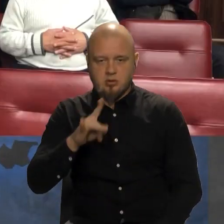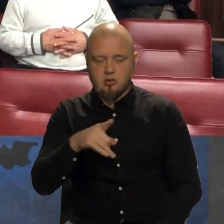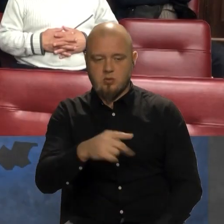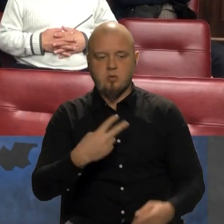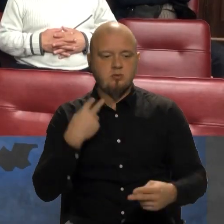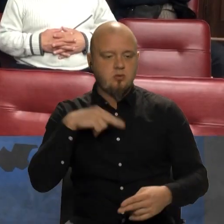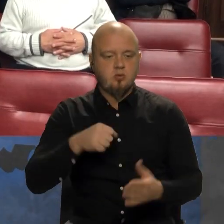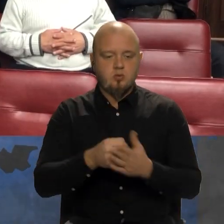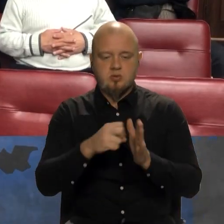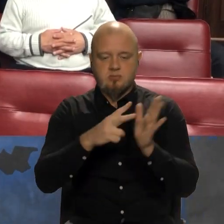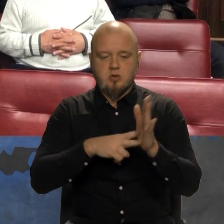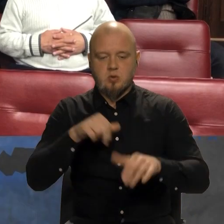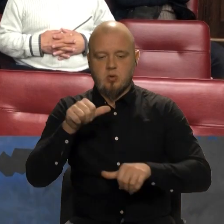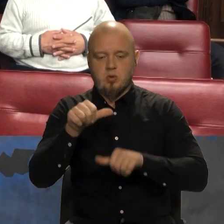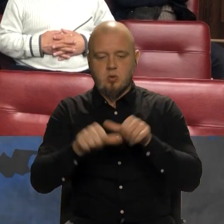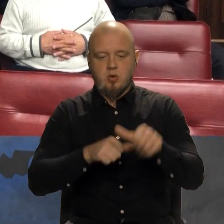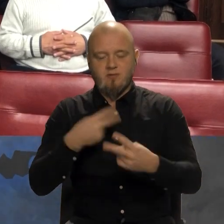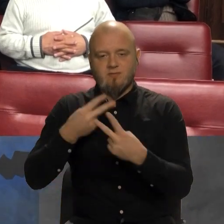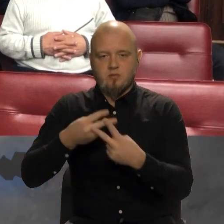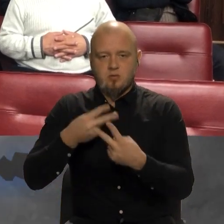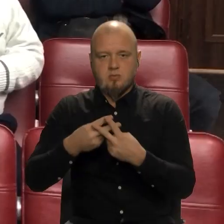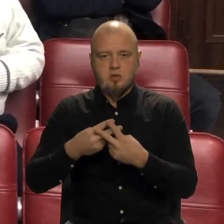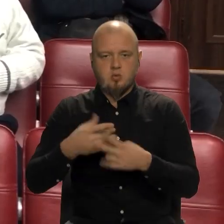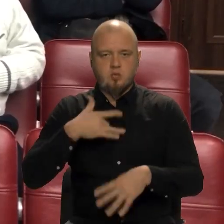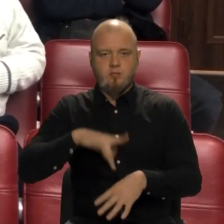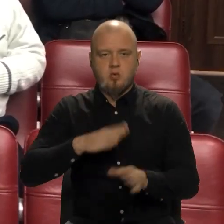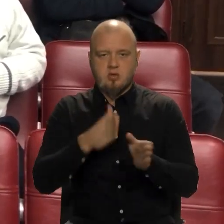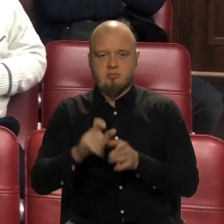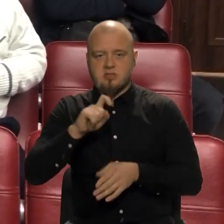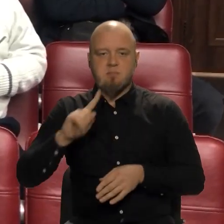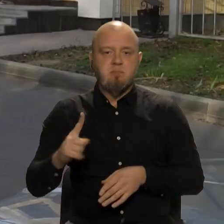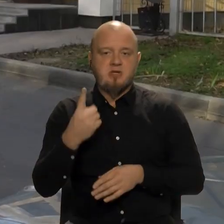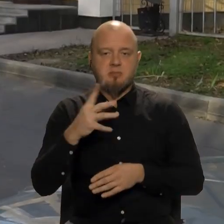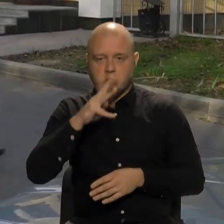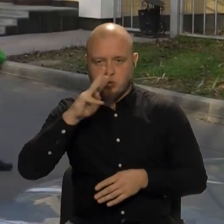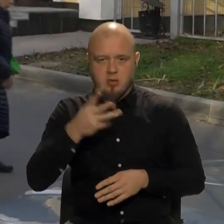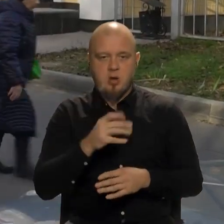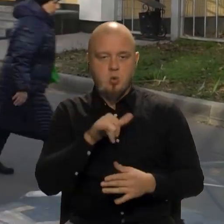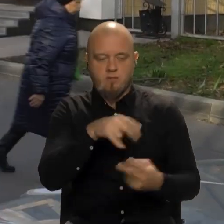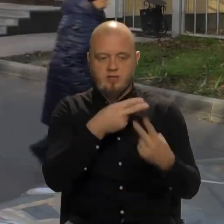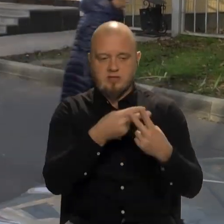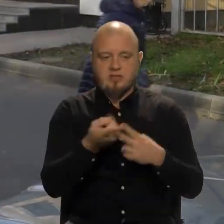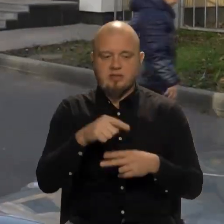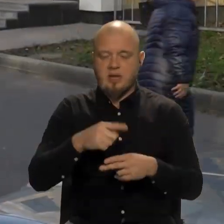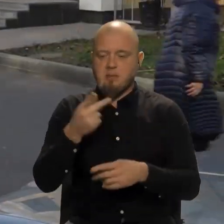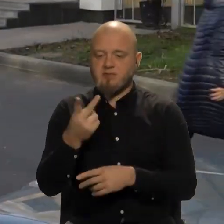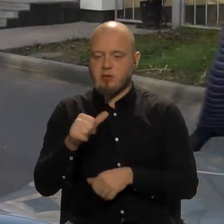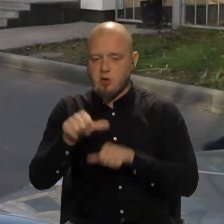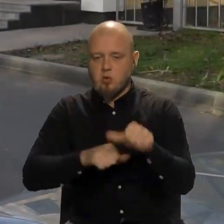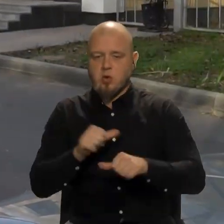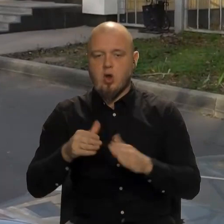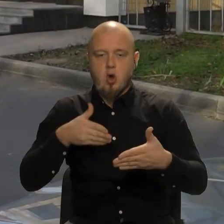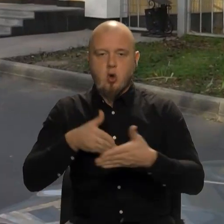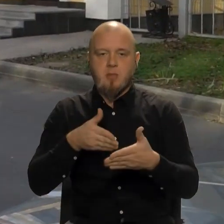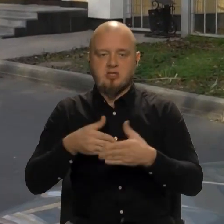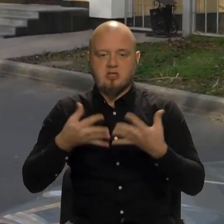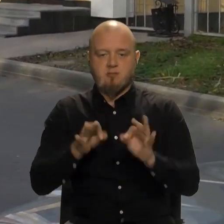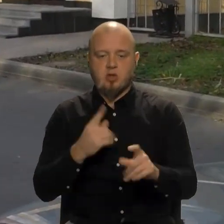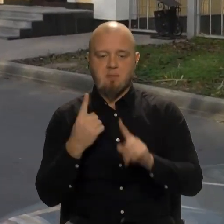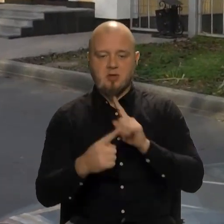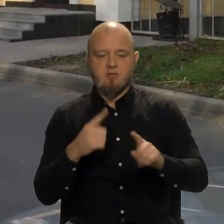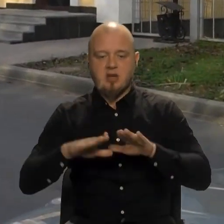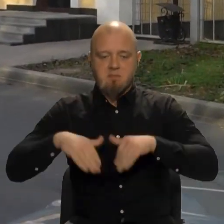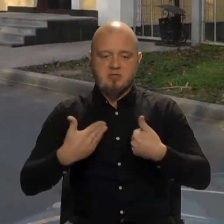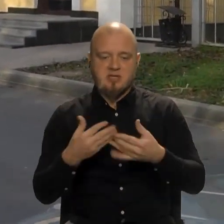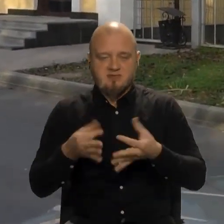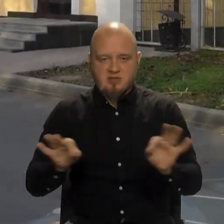до 17 років у колонії суворого режиму з першими трьома роками у в'язниці та півтора роки обмеження свободи просування